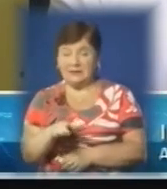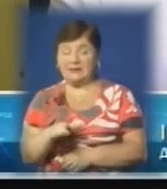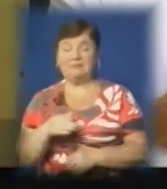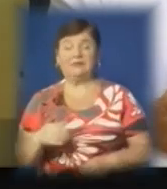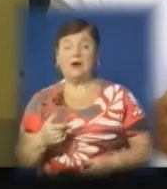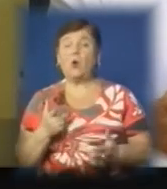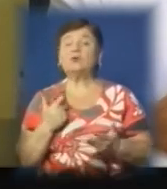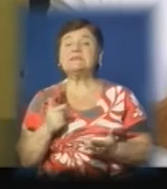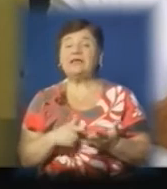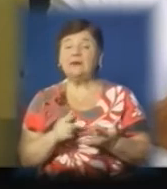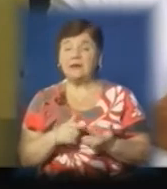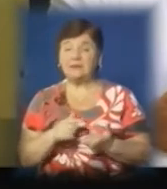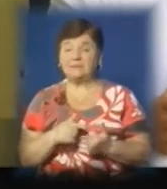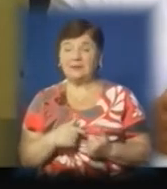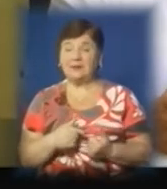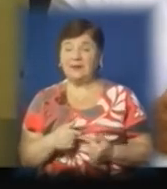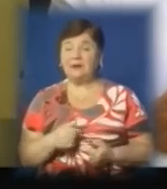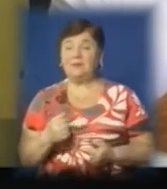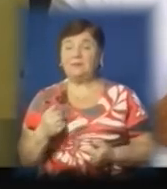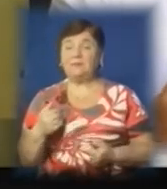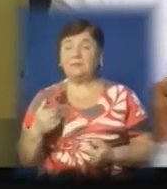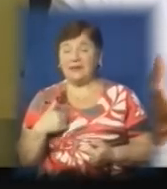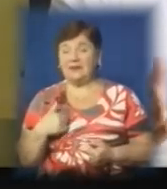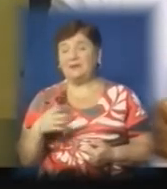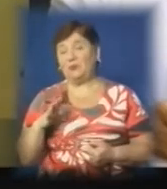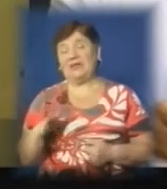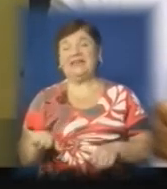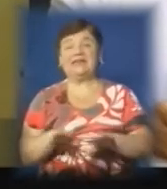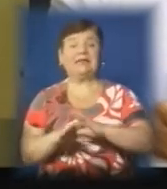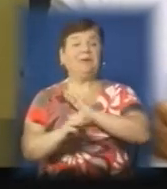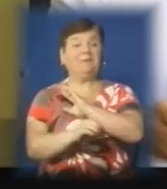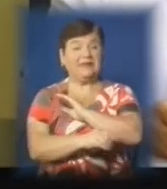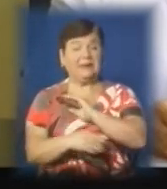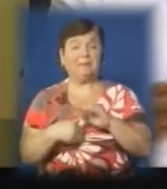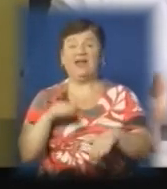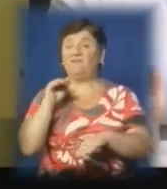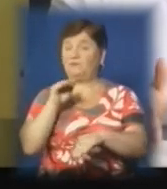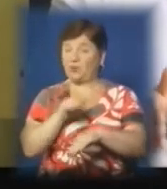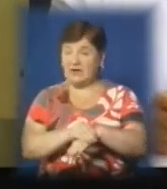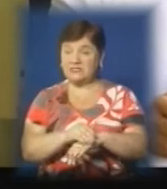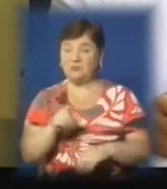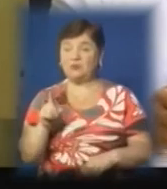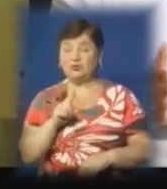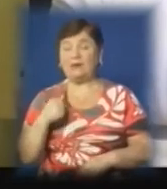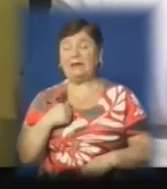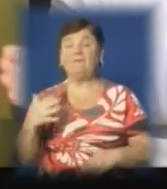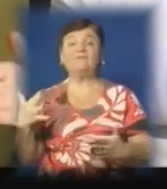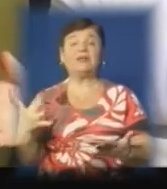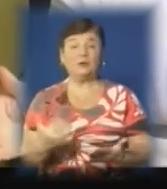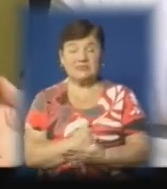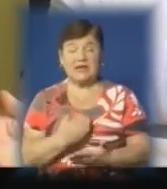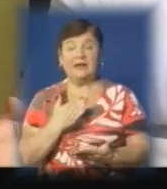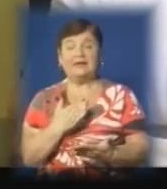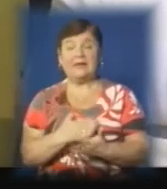ми так тоді були молоді і амбітні, ну і ми казали, що ми докажемо, що і в нас. Нам це вдалося, тому що зараз є